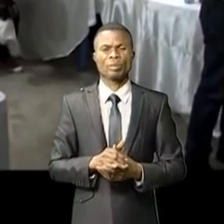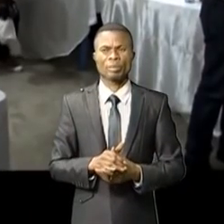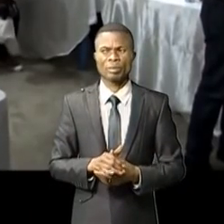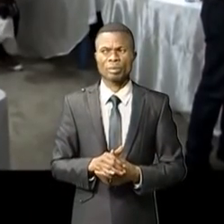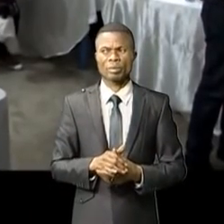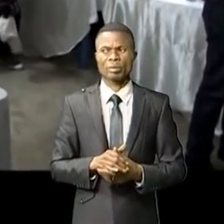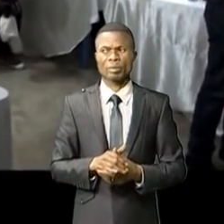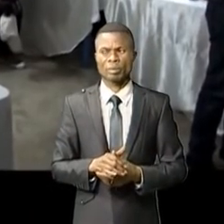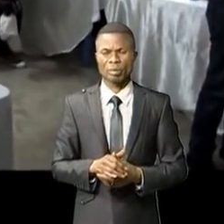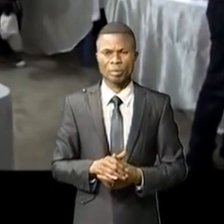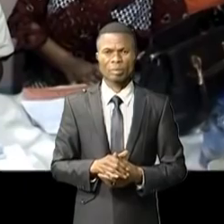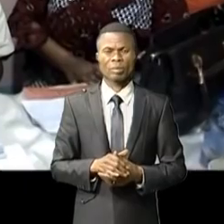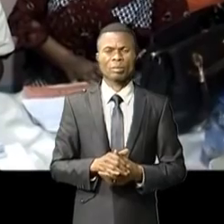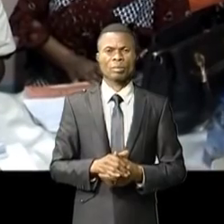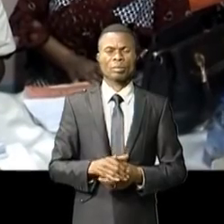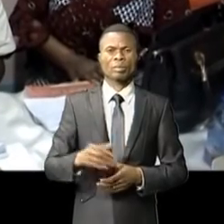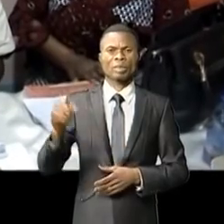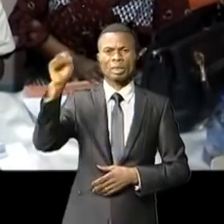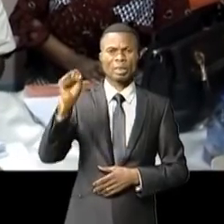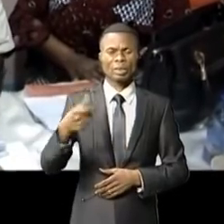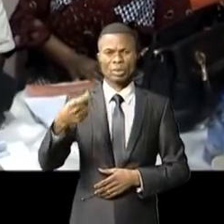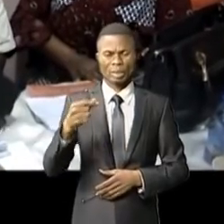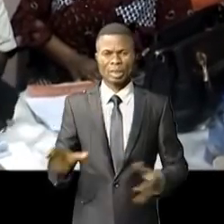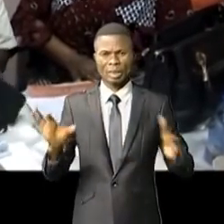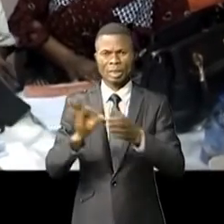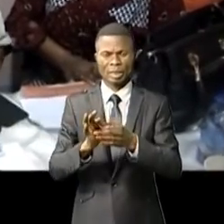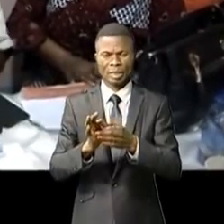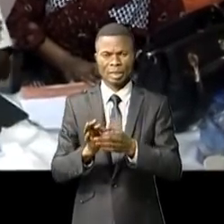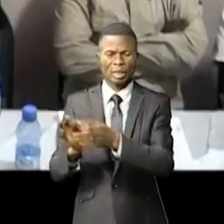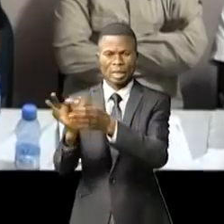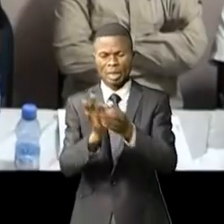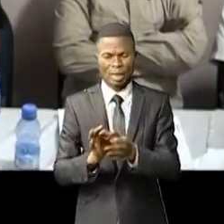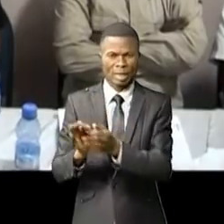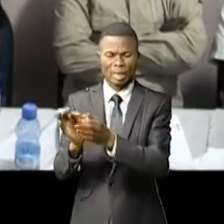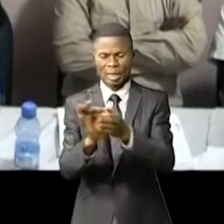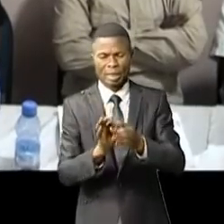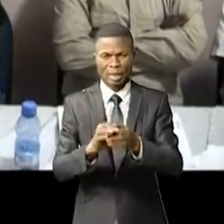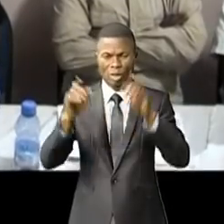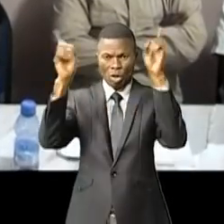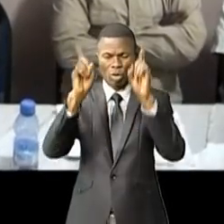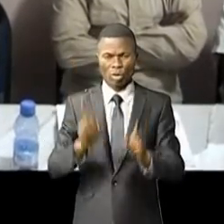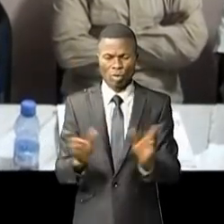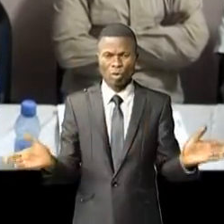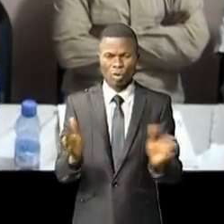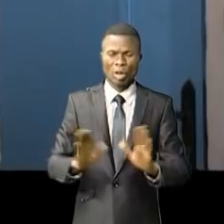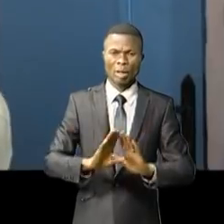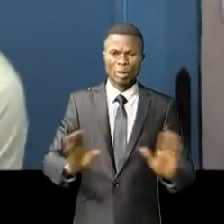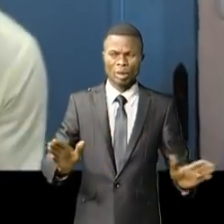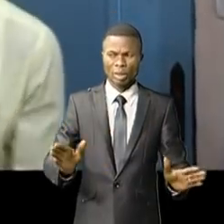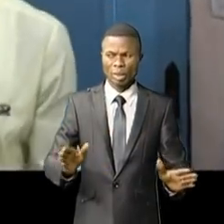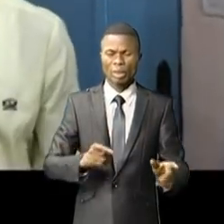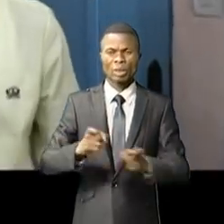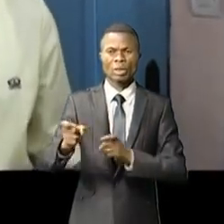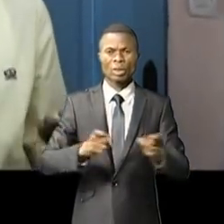la générale de syndicats GS affiliés à l'Union afrique ont mis fin à la formation de renforcement de capacités sur la